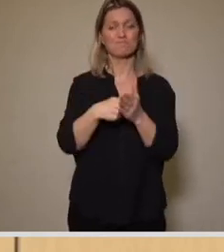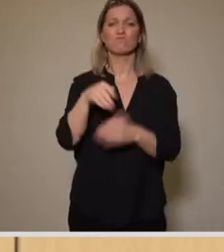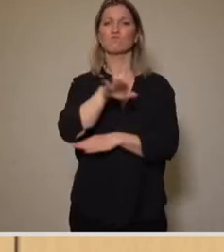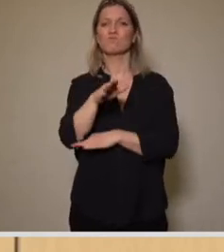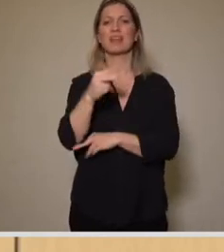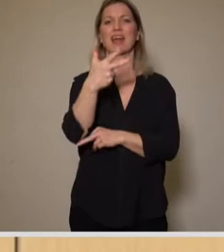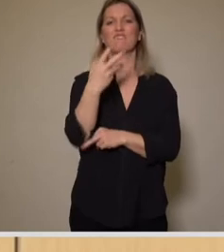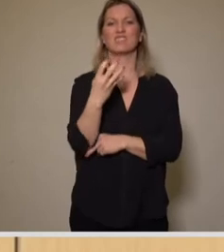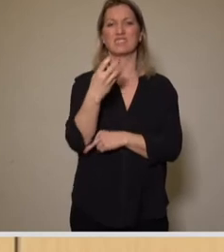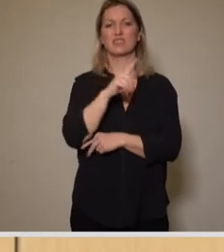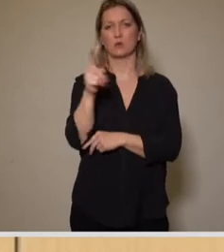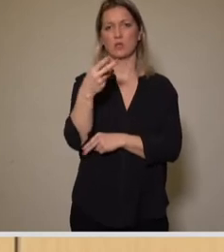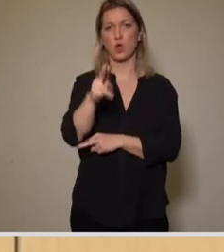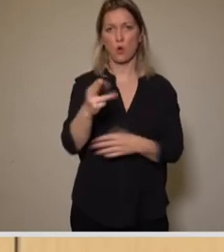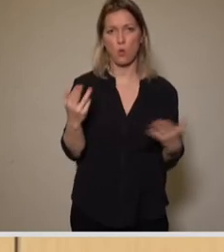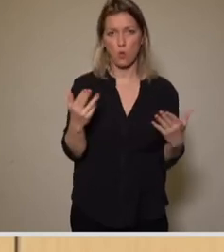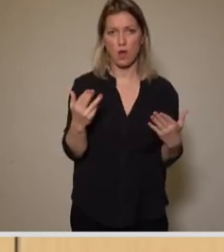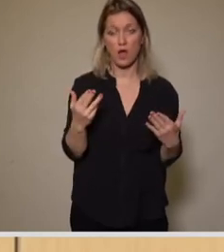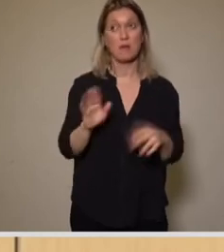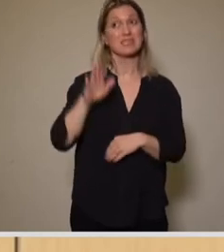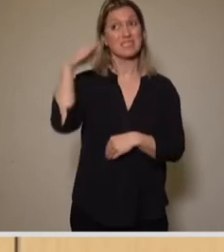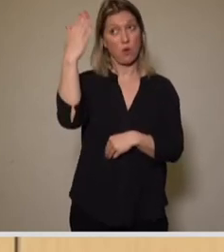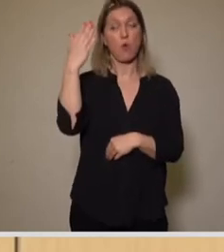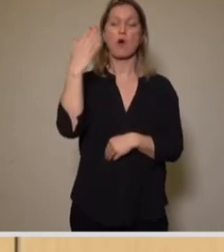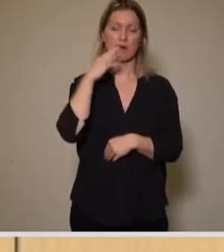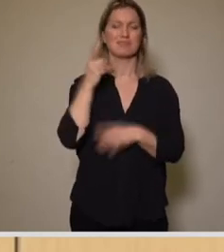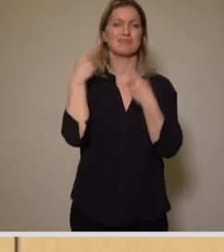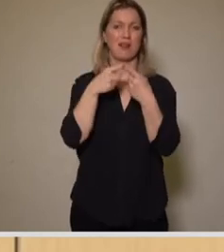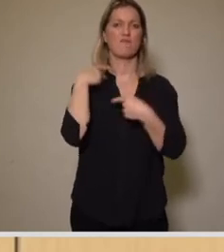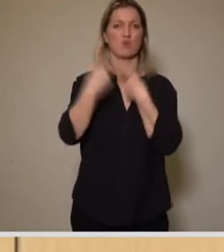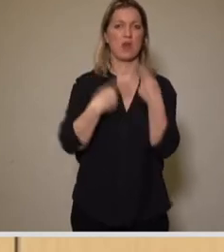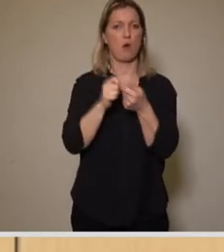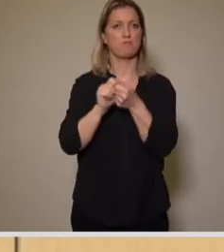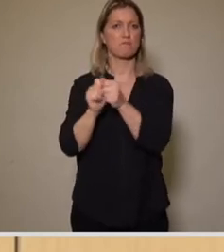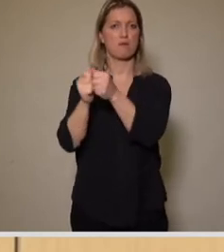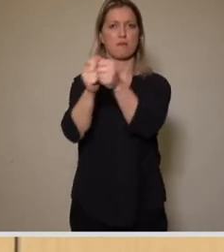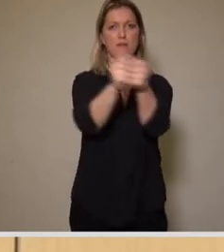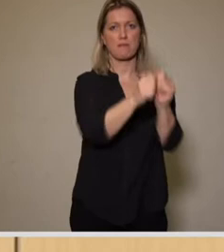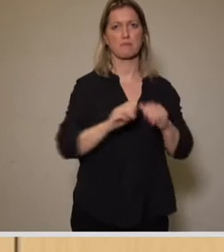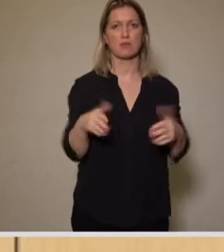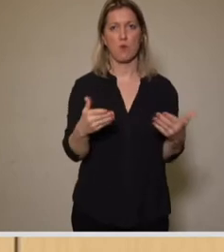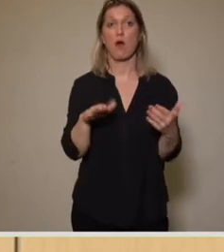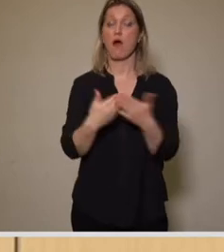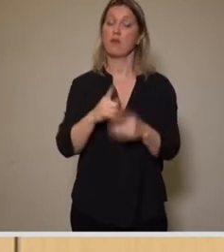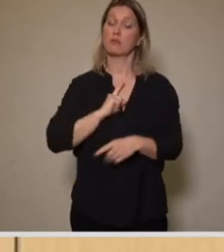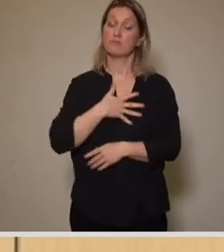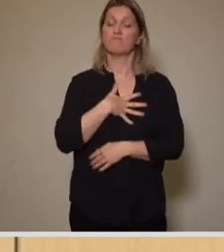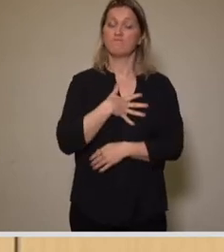Euro. Es handelt sich um eine dauerhafte Umrüstung. Und ergänzend sei gesagt, ich bedauere zutiefst, dass die